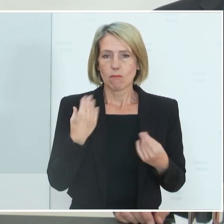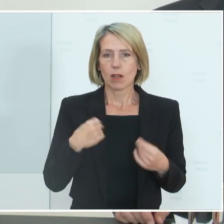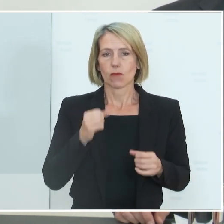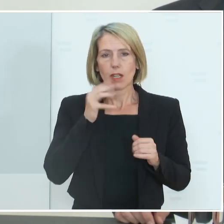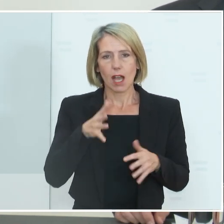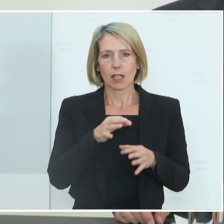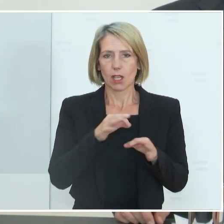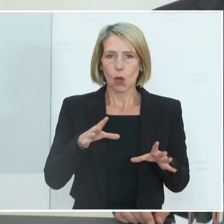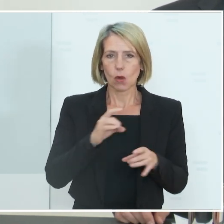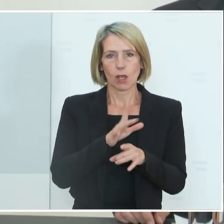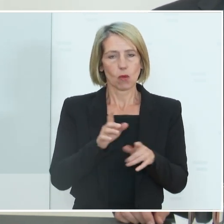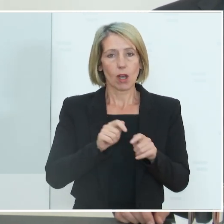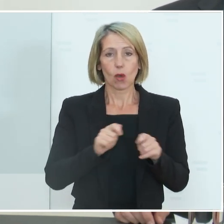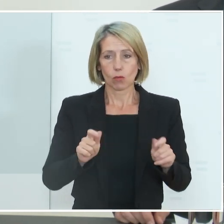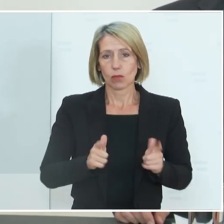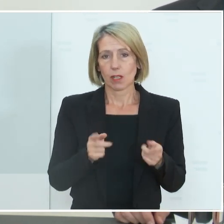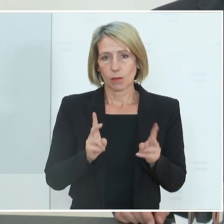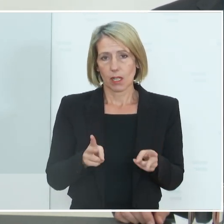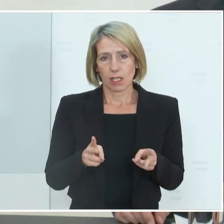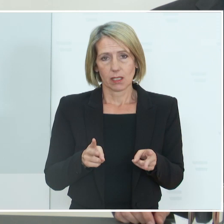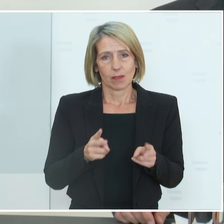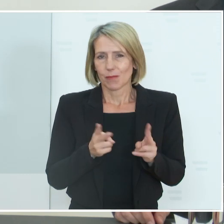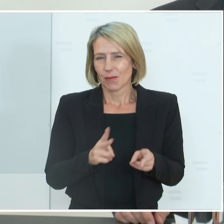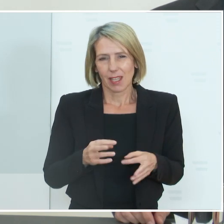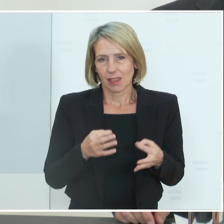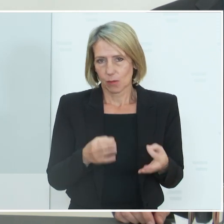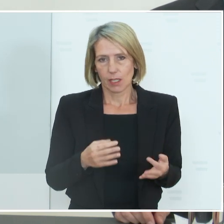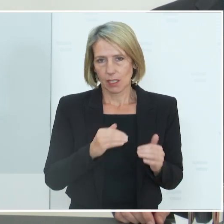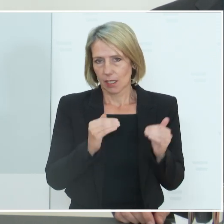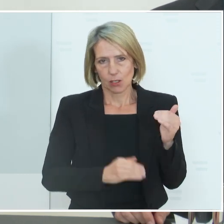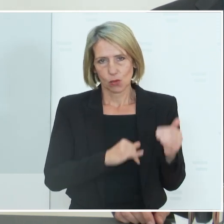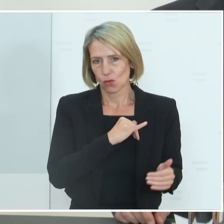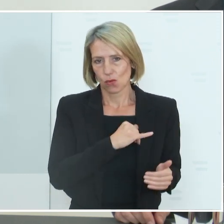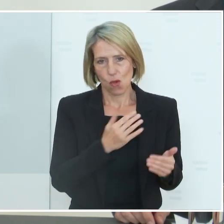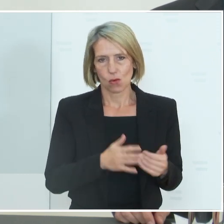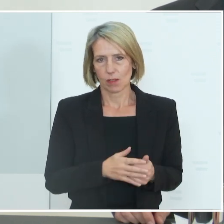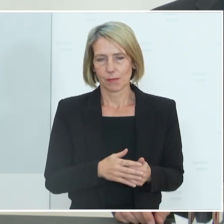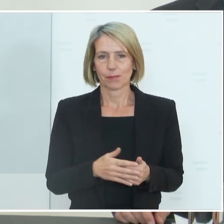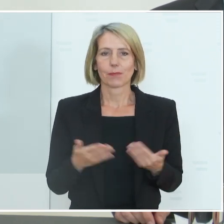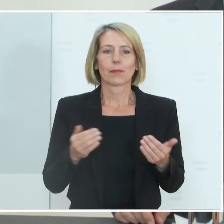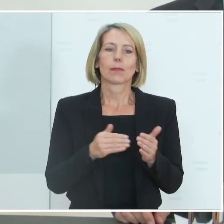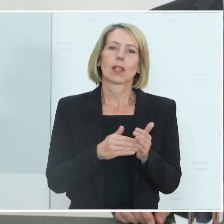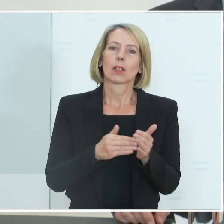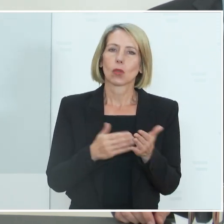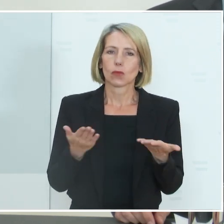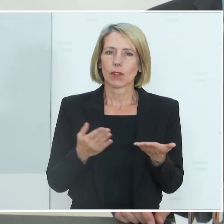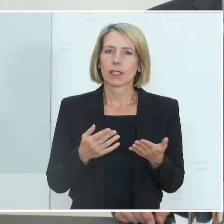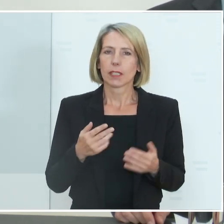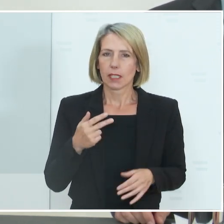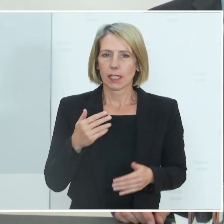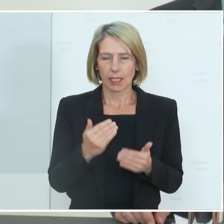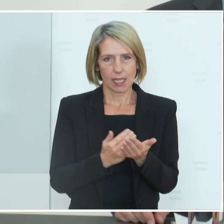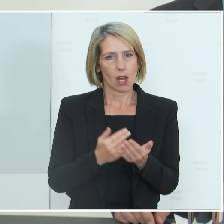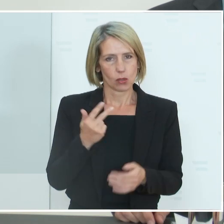Alltag ohne Coronamaßnahmen haben werden. Die notwendigen gesetzlichen Grundlagen für eine umfassende 3G-Regelung am